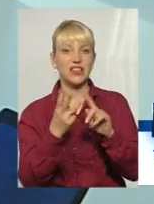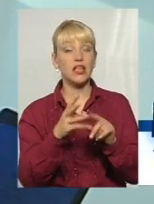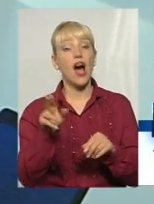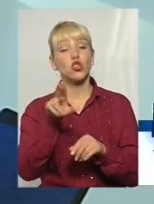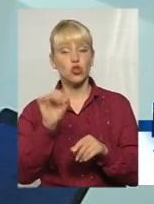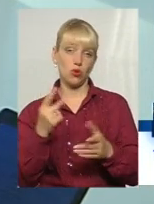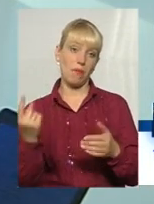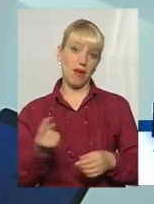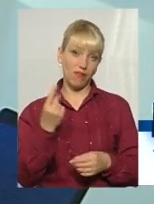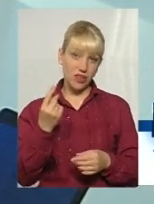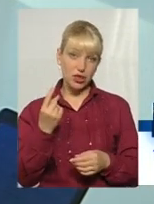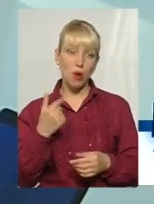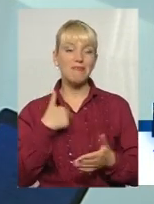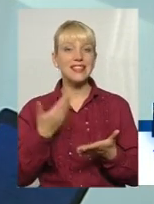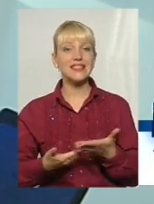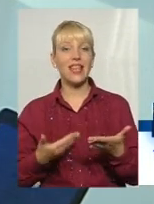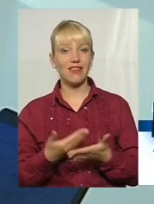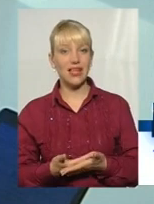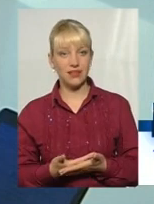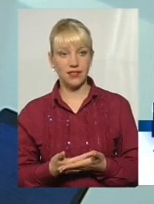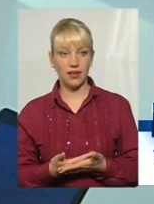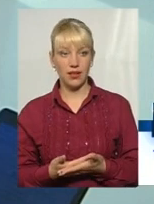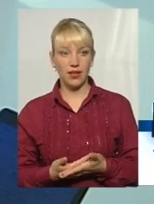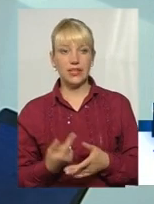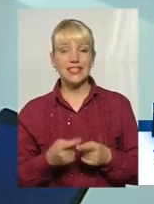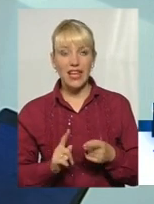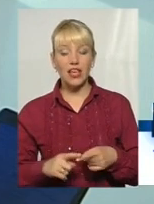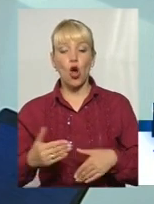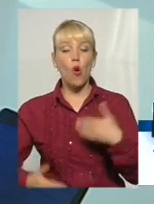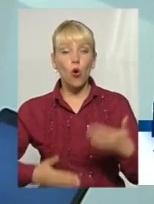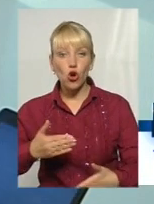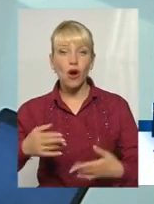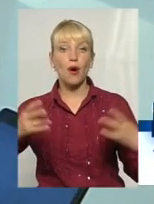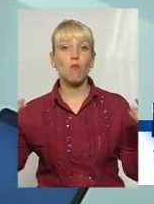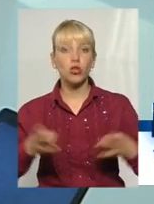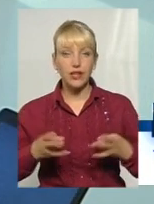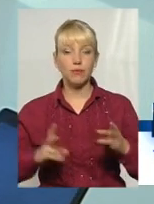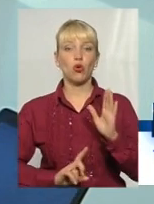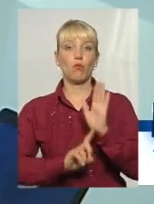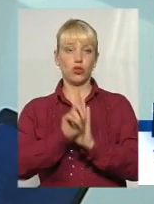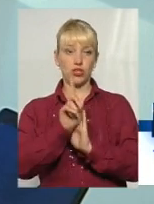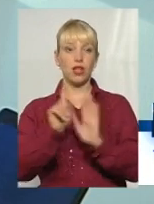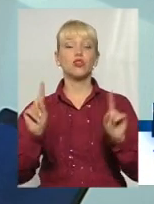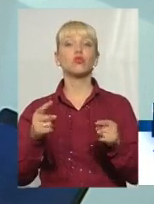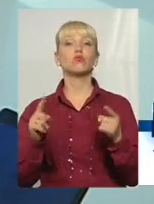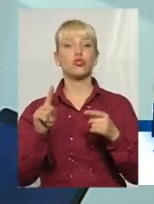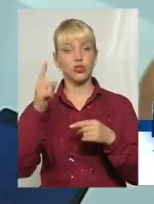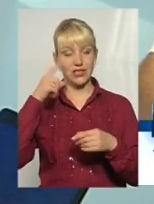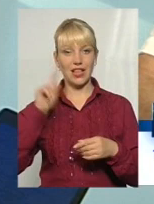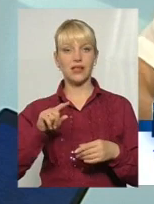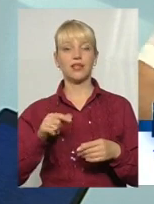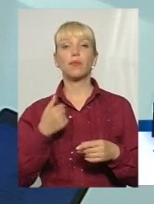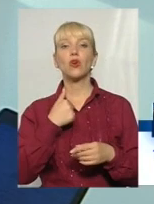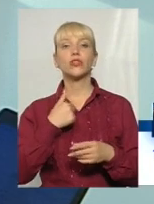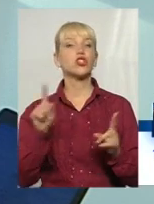первинного, мені здається, крок цей потрібно починати, тому що, знаєте, завжди в нас так,